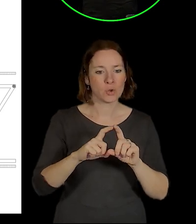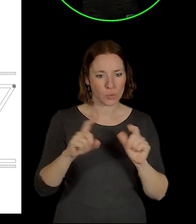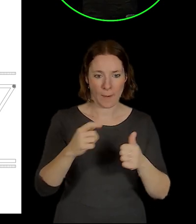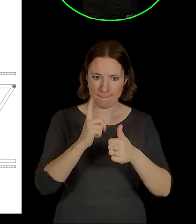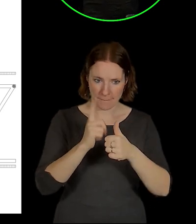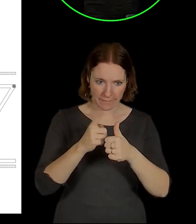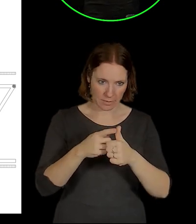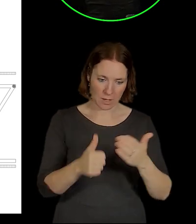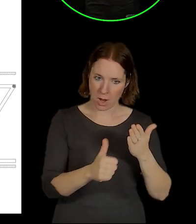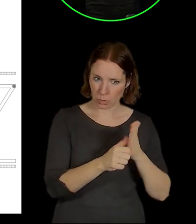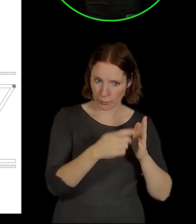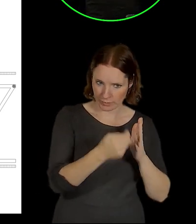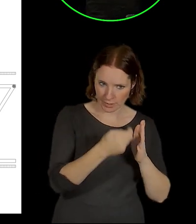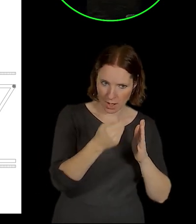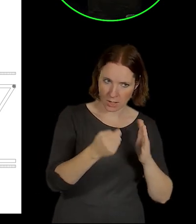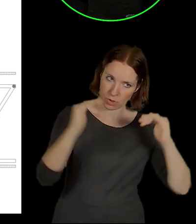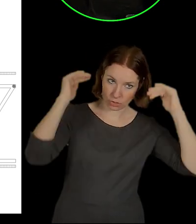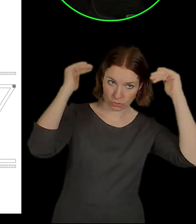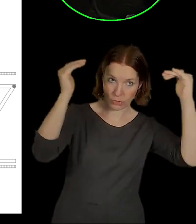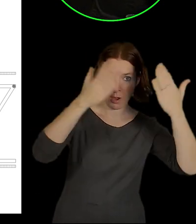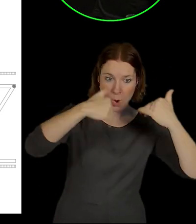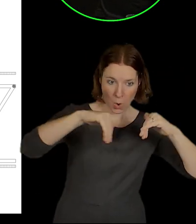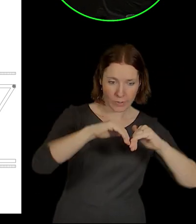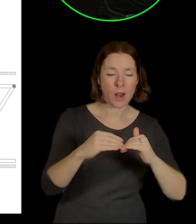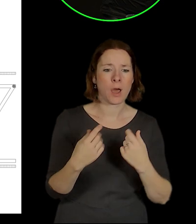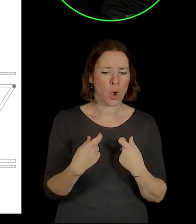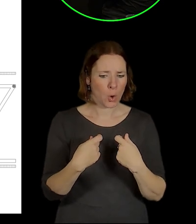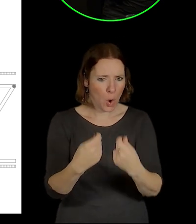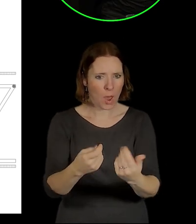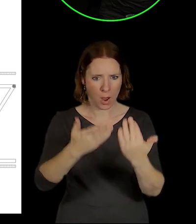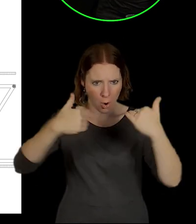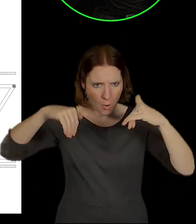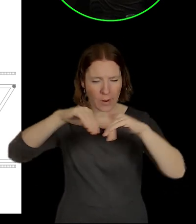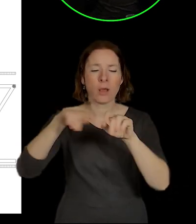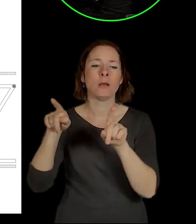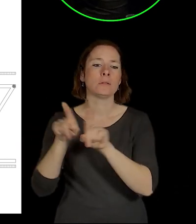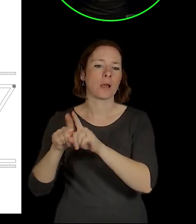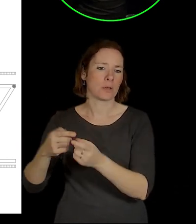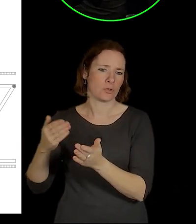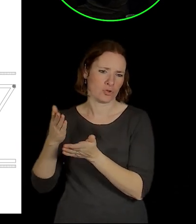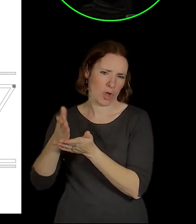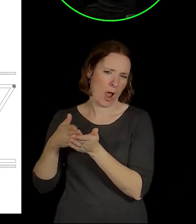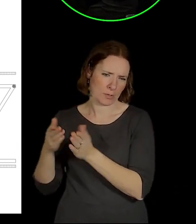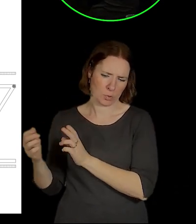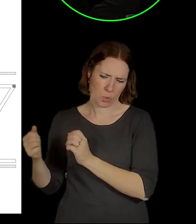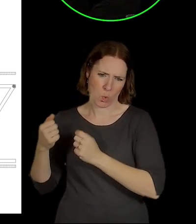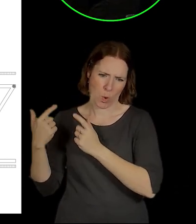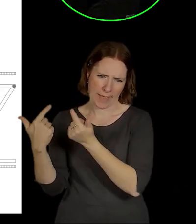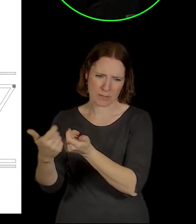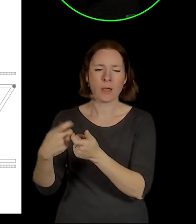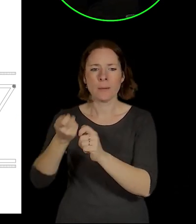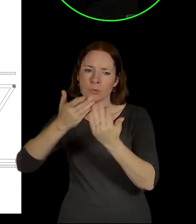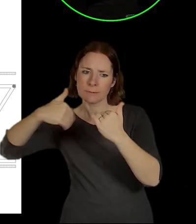autobusák, zakrývá kolejiště, zakrývá v 15 metrch část nádražní ulice, aby kryvala i ty autobusový nástupy.